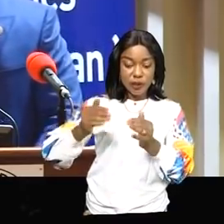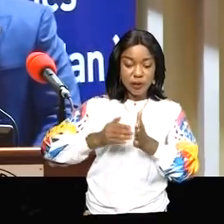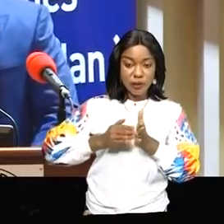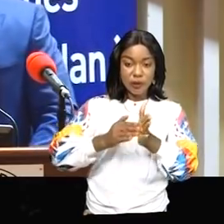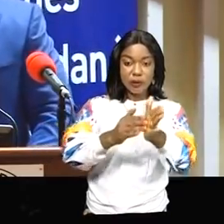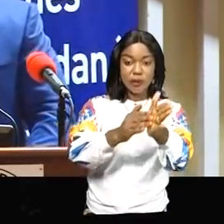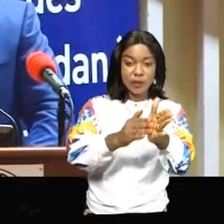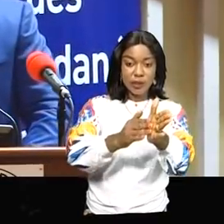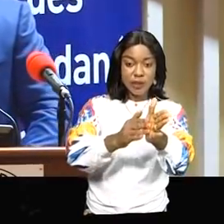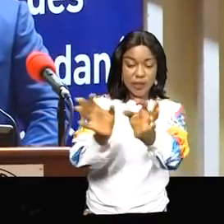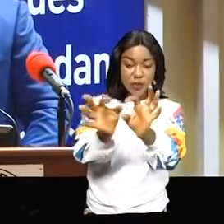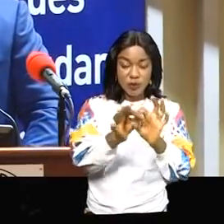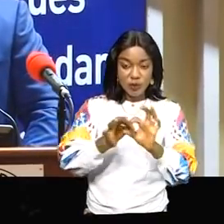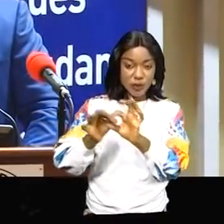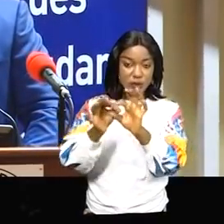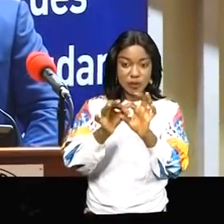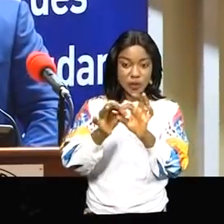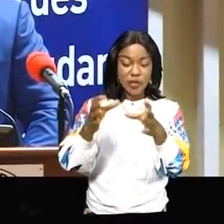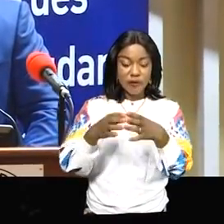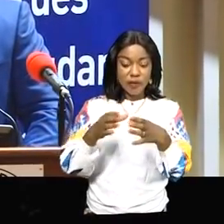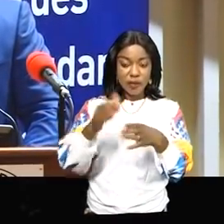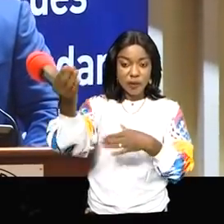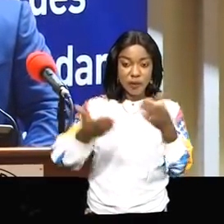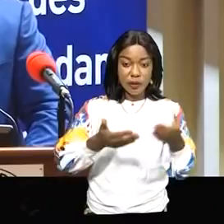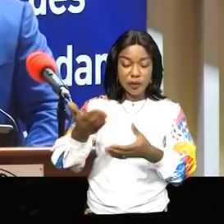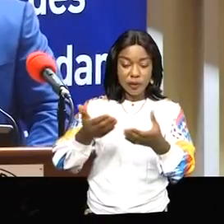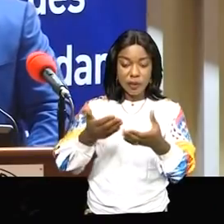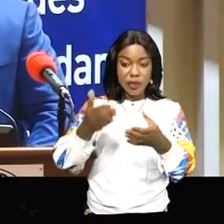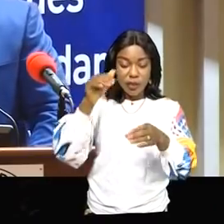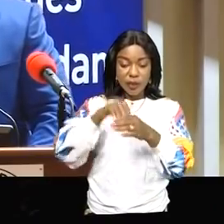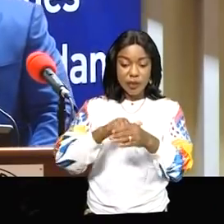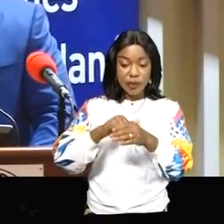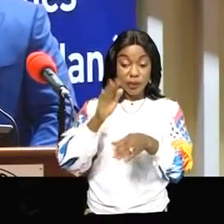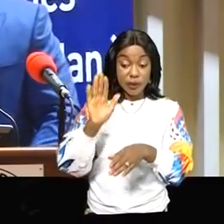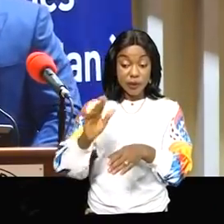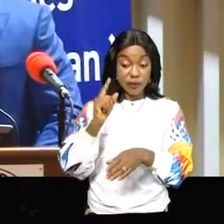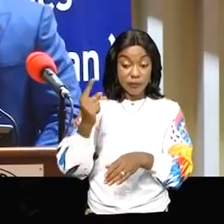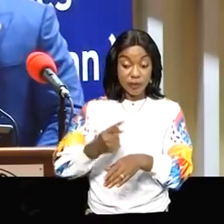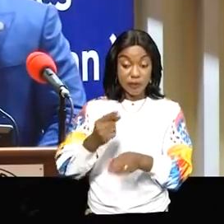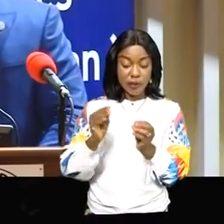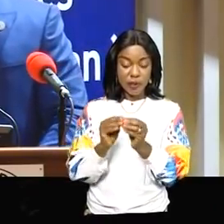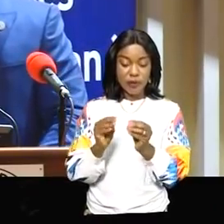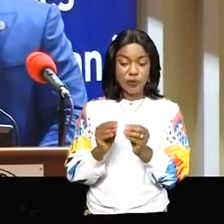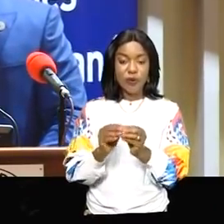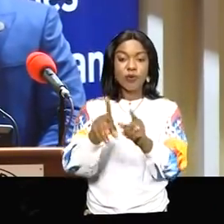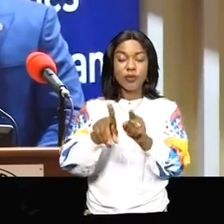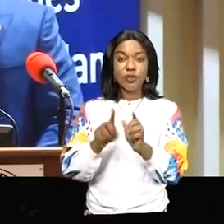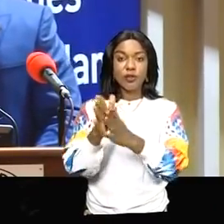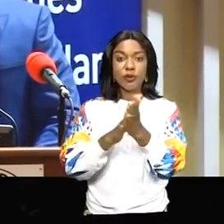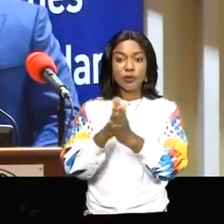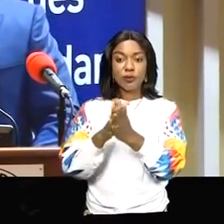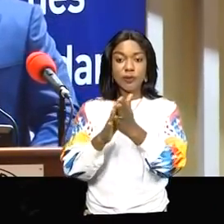des négociations avec l'accueil en présentiel de cette première réunion des partis que je souhaite